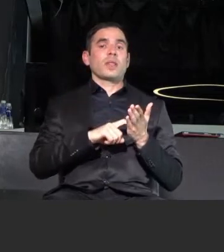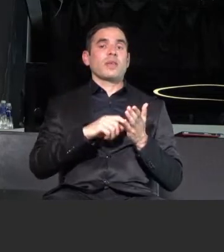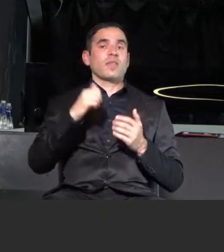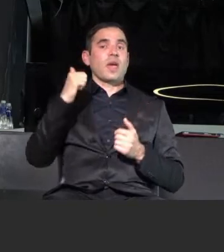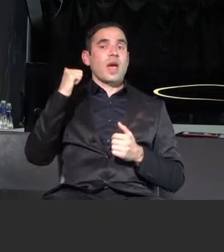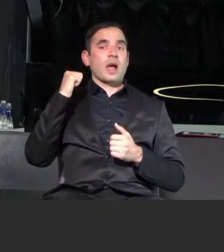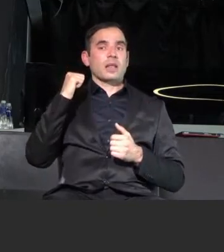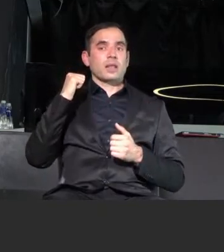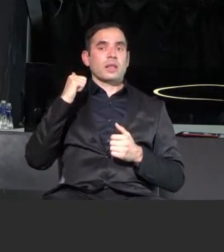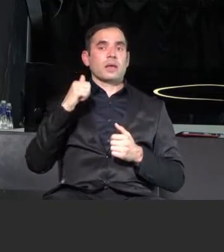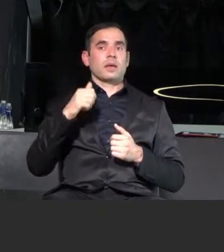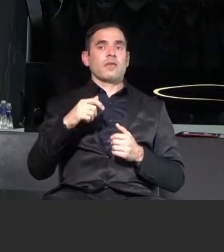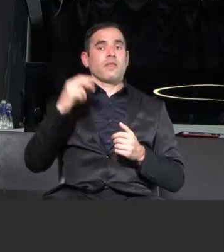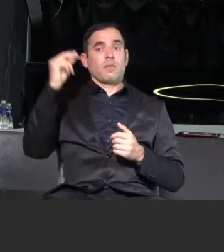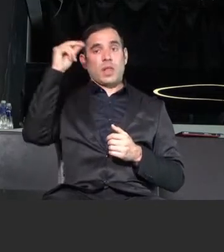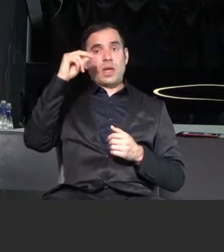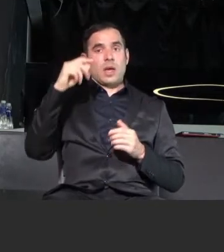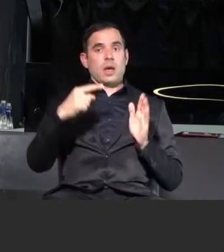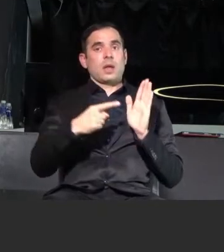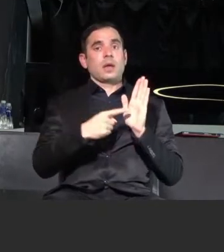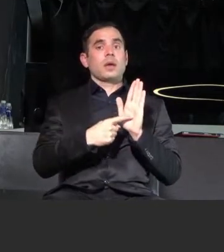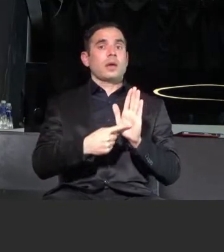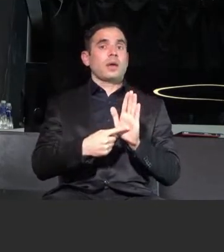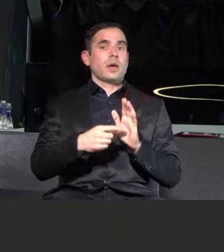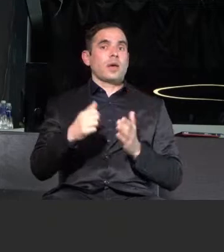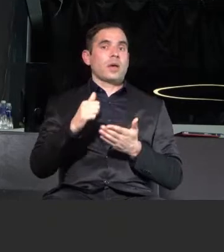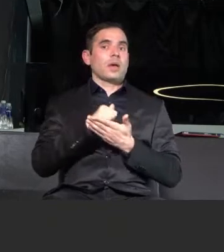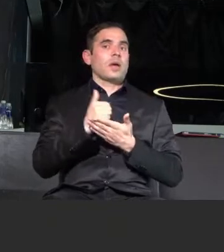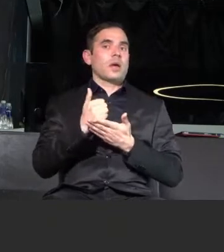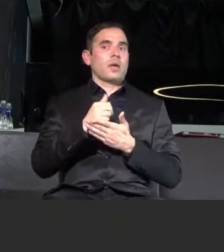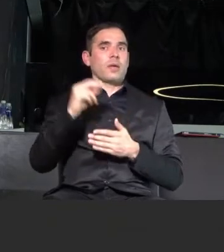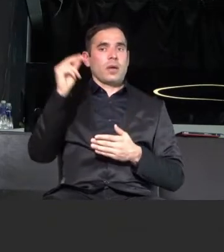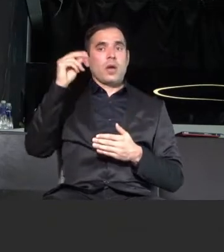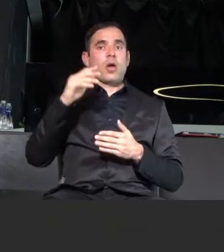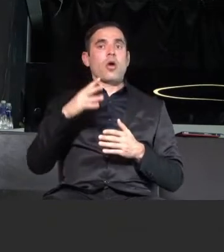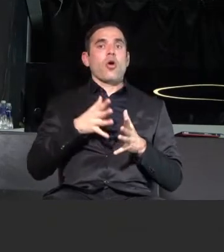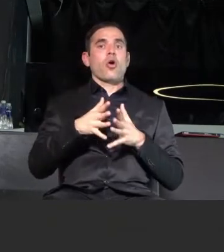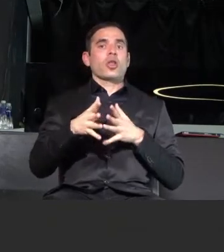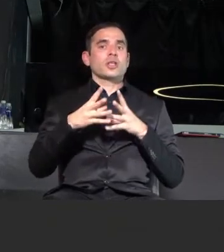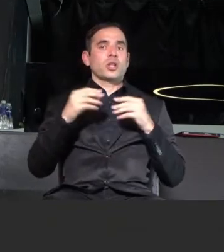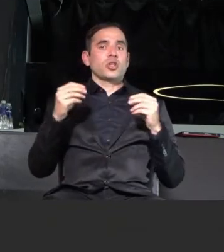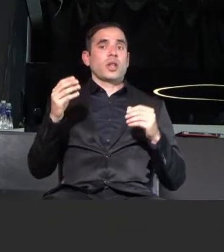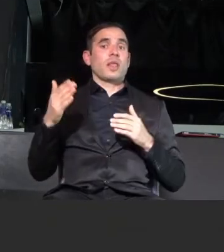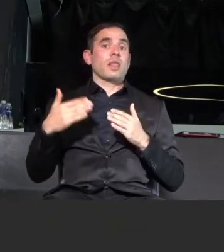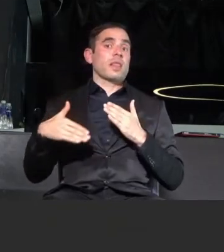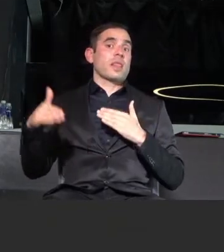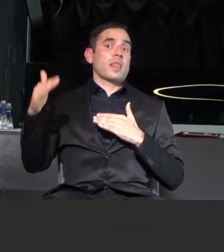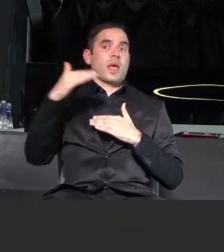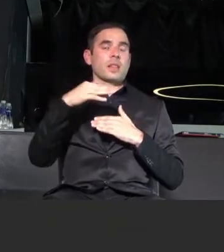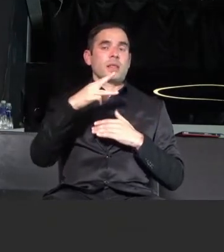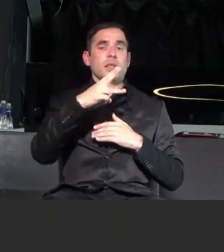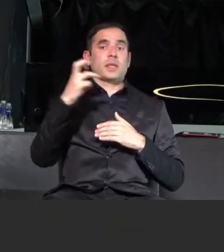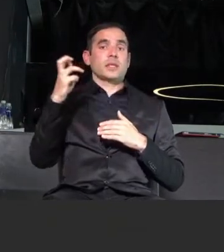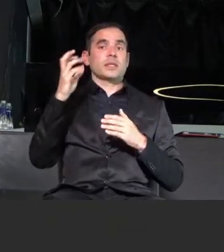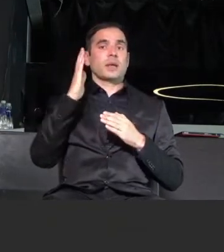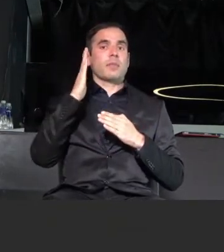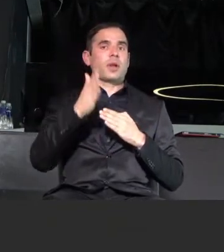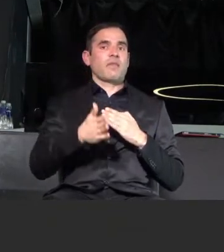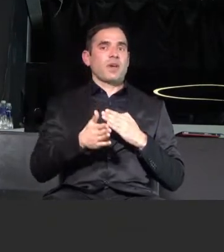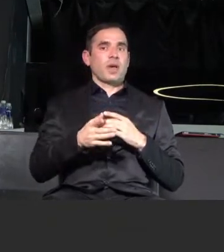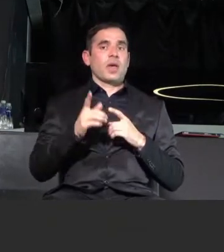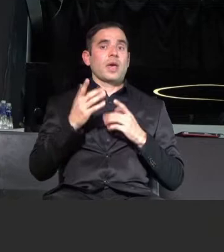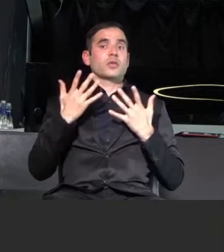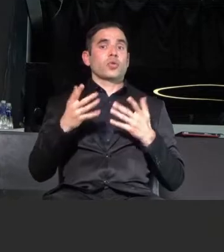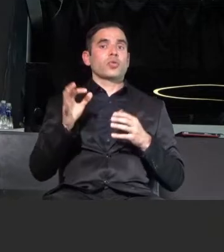с очи, че лъгбата и хората в България са лишени от над 300 права, само защото няма